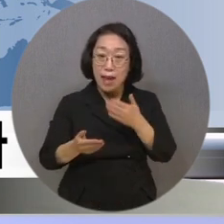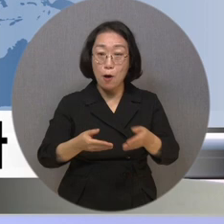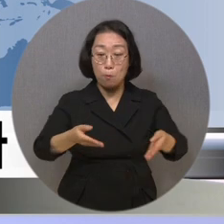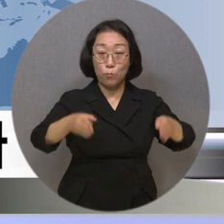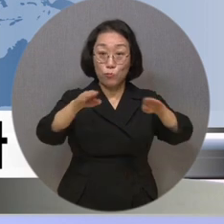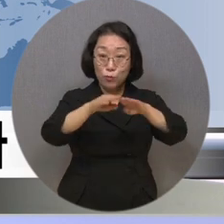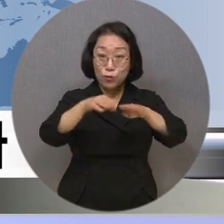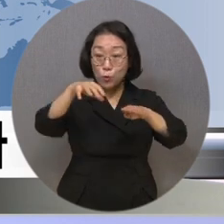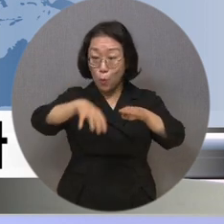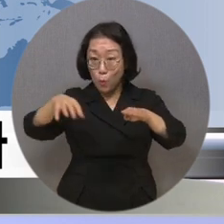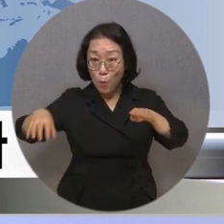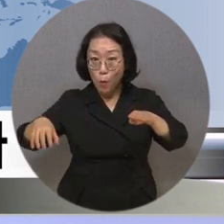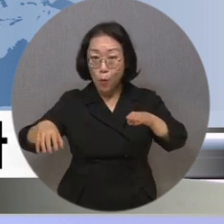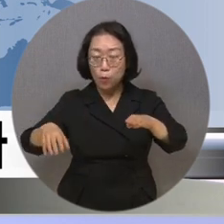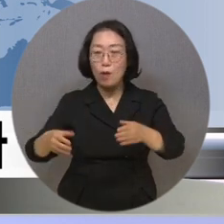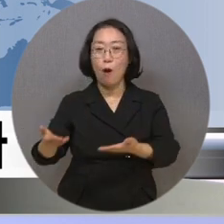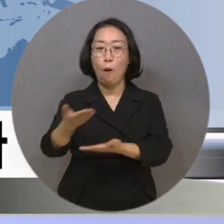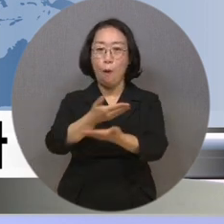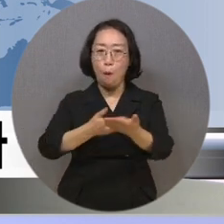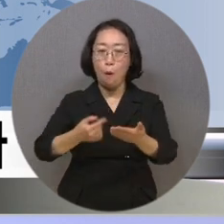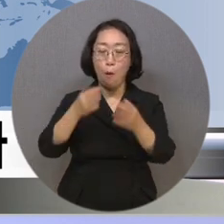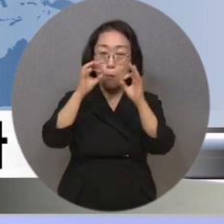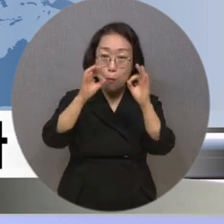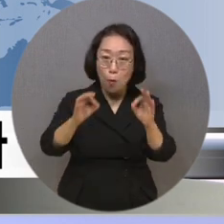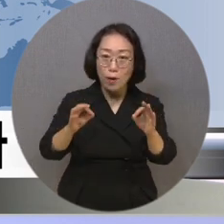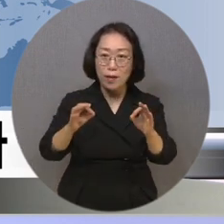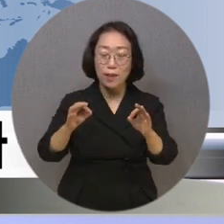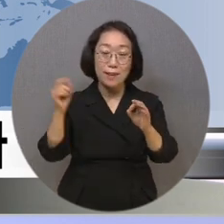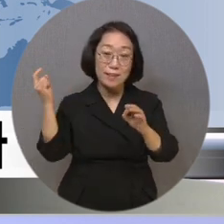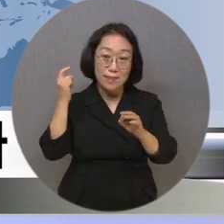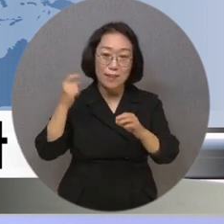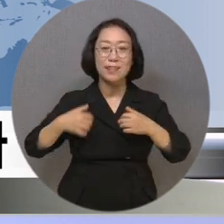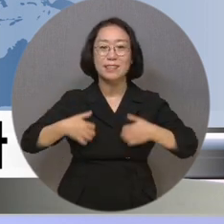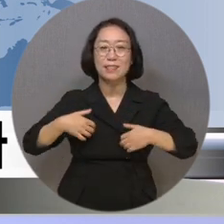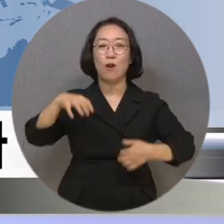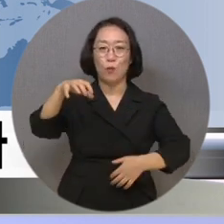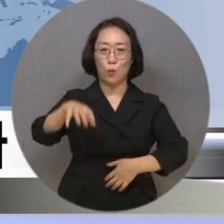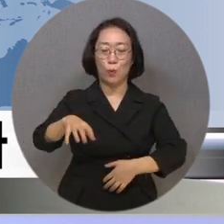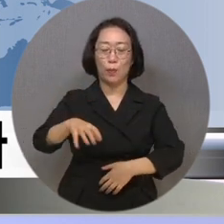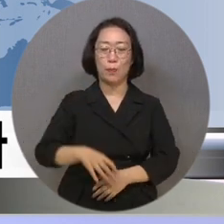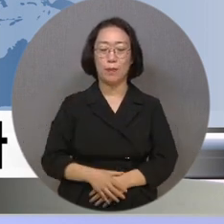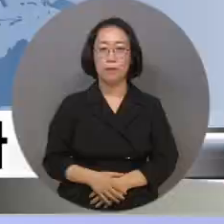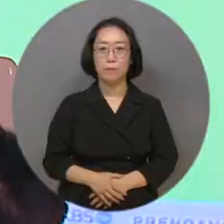공연까지 더해져 눈과 귀가 모두 즐거웠던 축제 현장을 함께 만나보시죠.